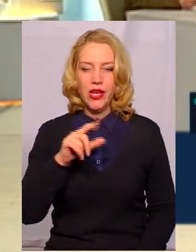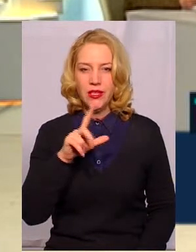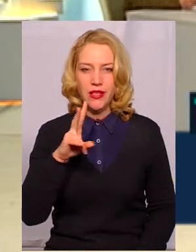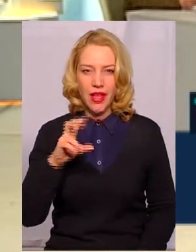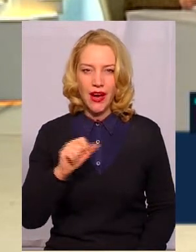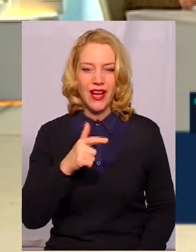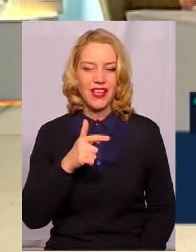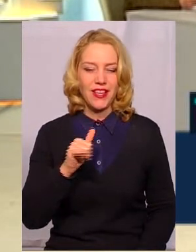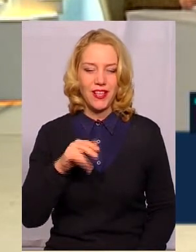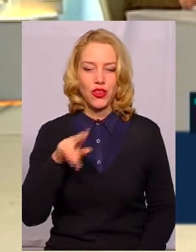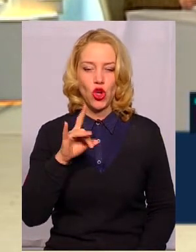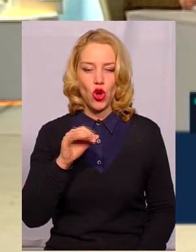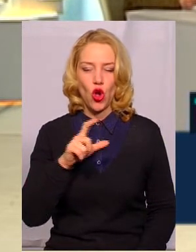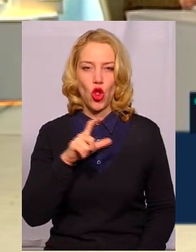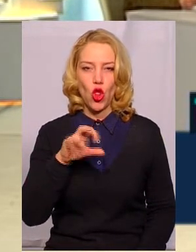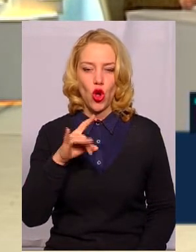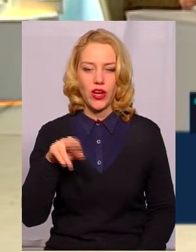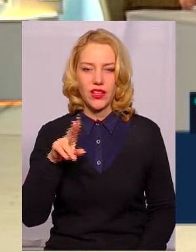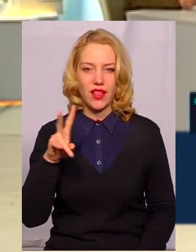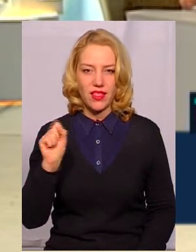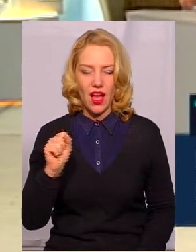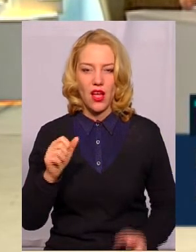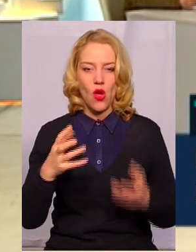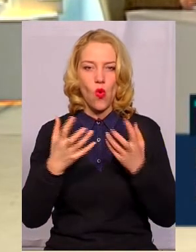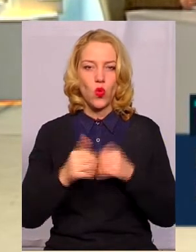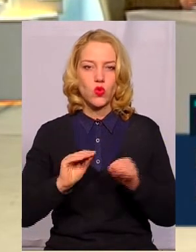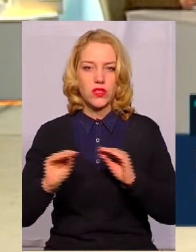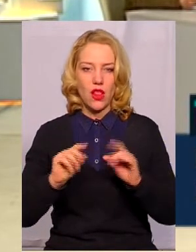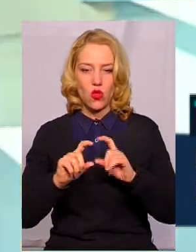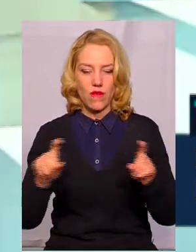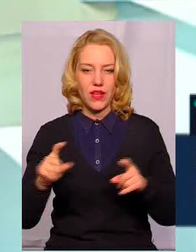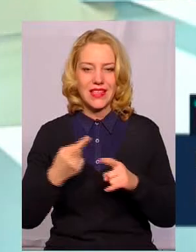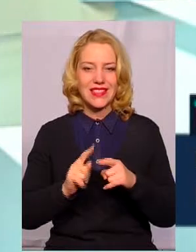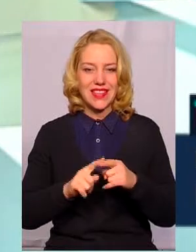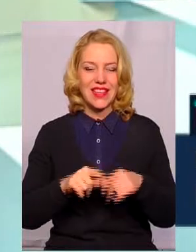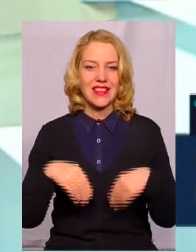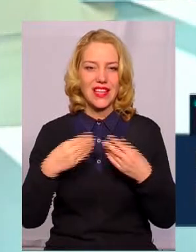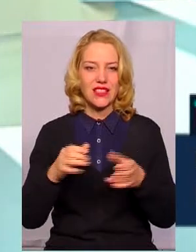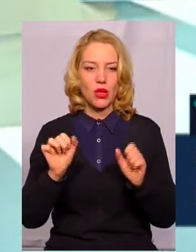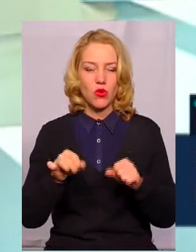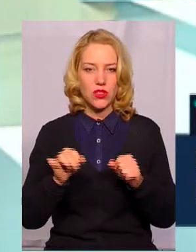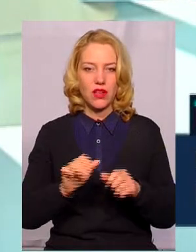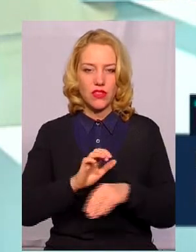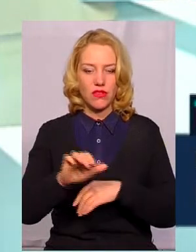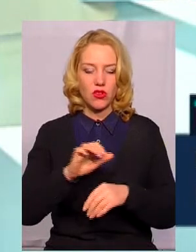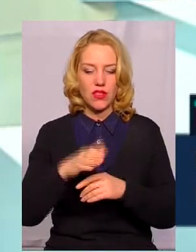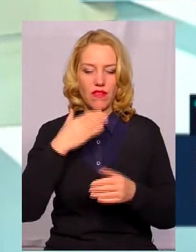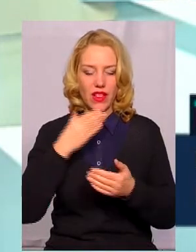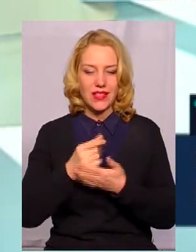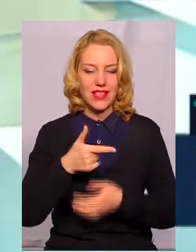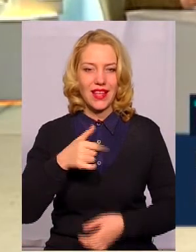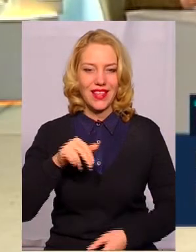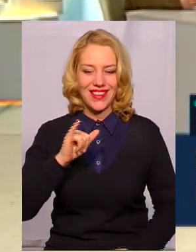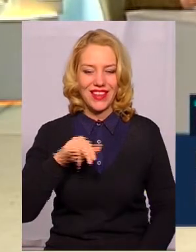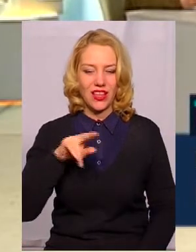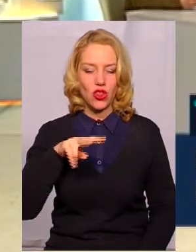установка, що дасть можливість підприємству виробляти свій власний гіпохлорід, який необхідний для знезараження